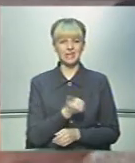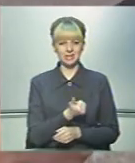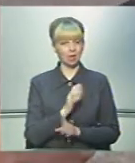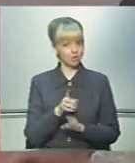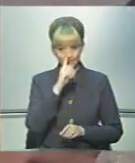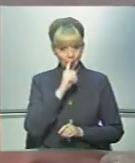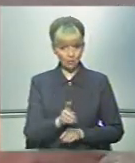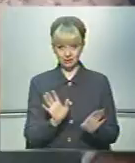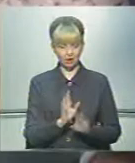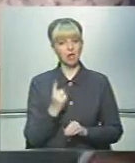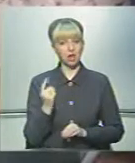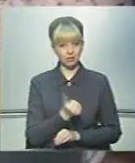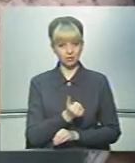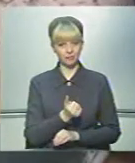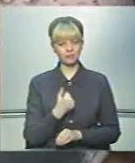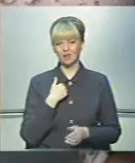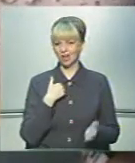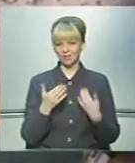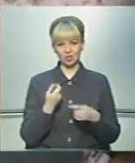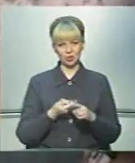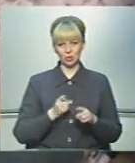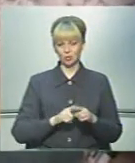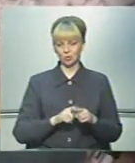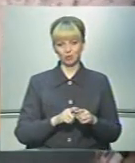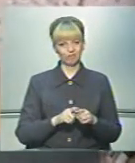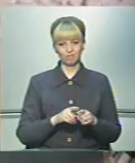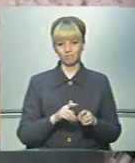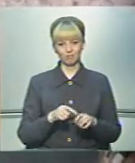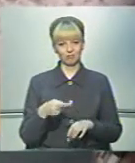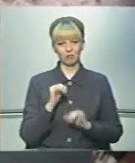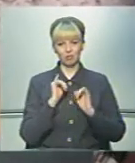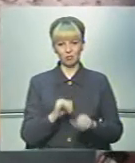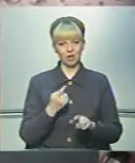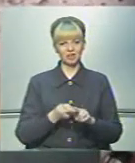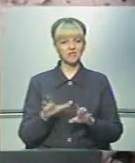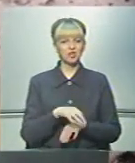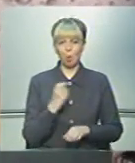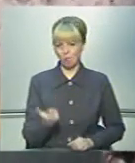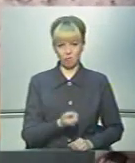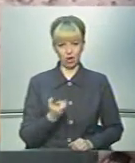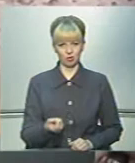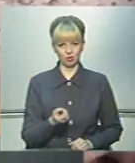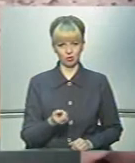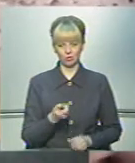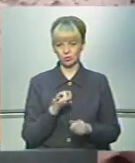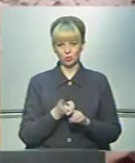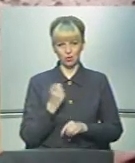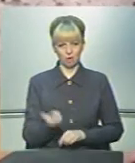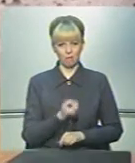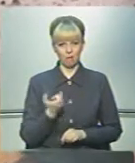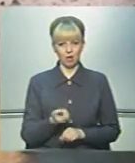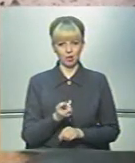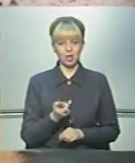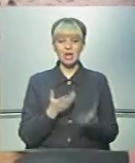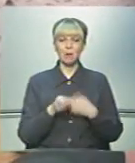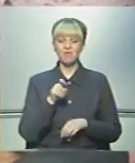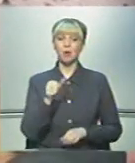не на місяць, на тиждень. Я ставлюся дуже до цього недобрим, бо це дуже всього мало. Дуже мало. І